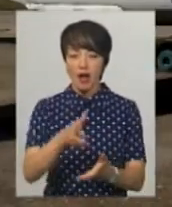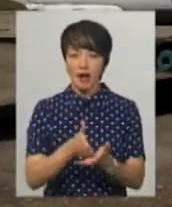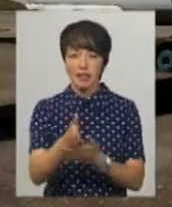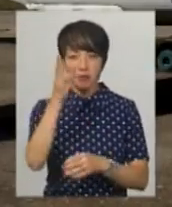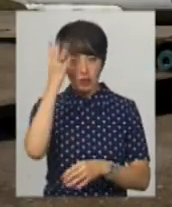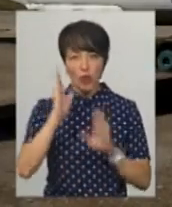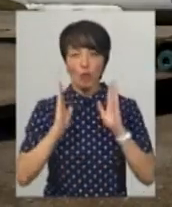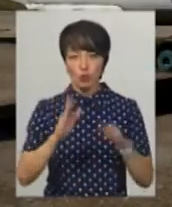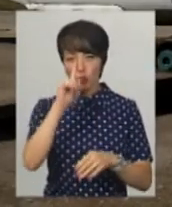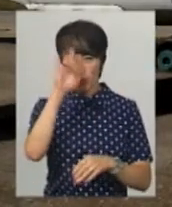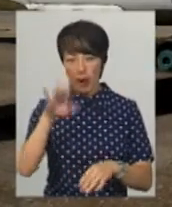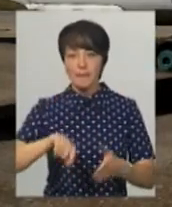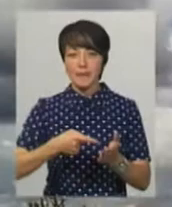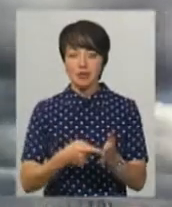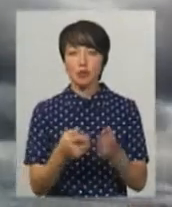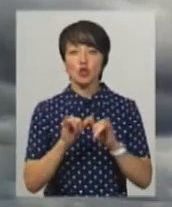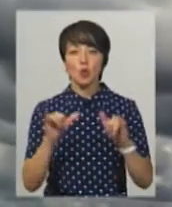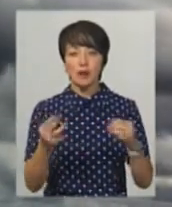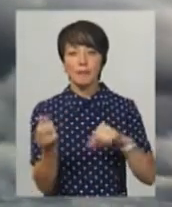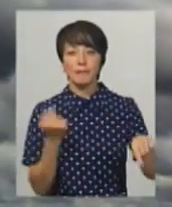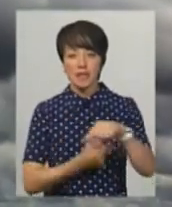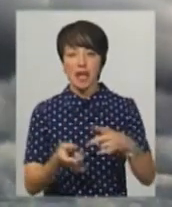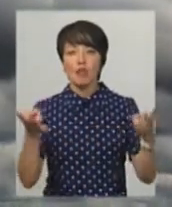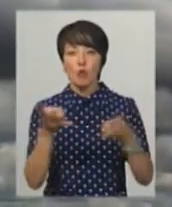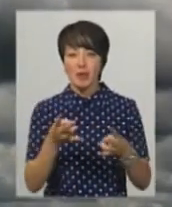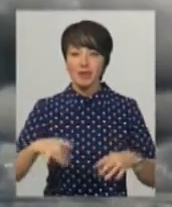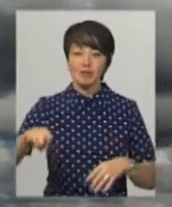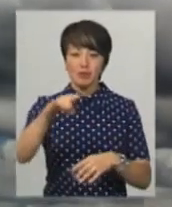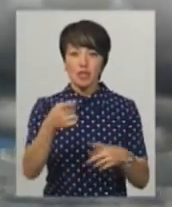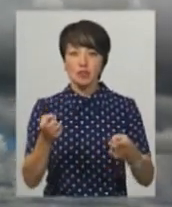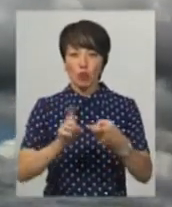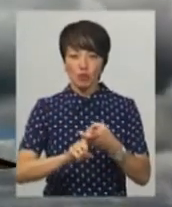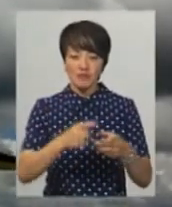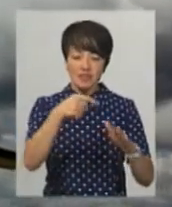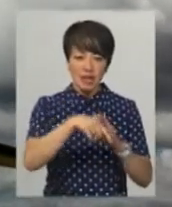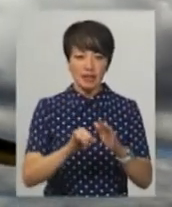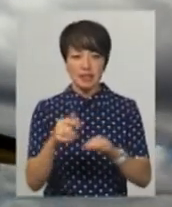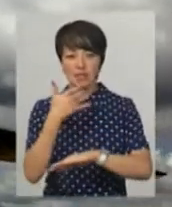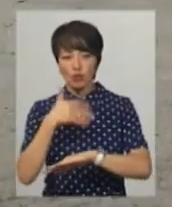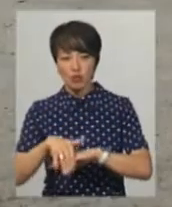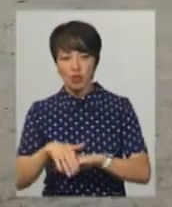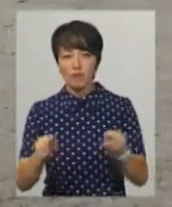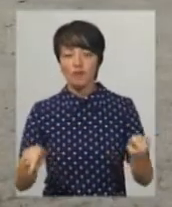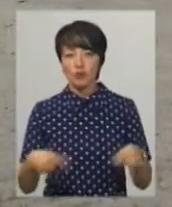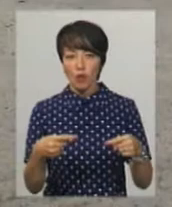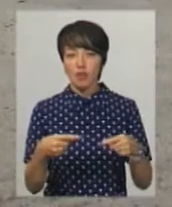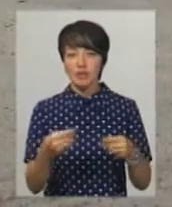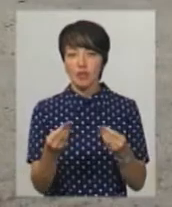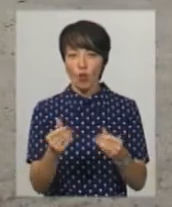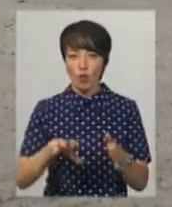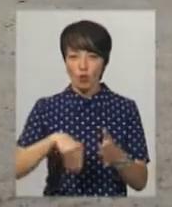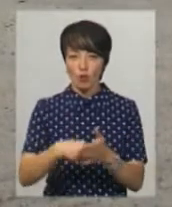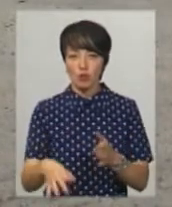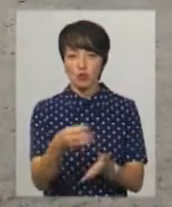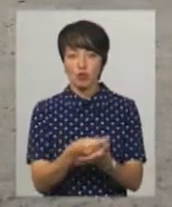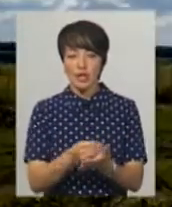були популярними. Місто з розвиненим бізнесом необхідне повітряне сполучення всередині країни та зарубіжжям. Відновлена в минулому році за кошти з обласного